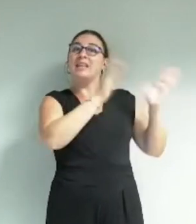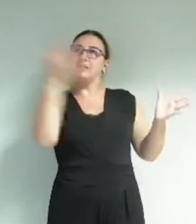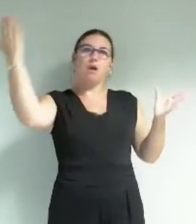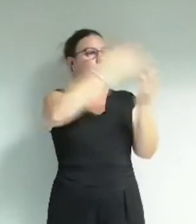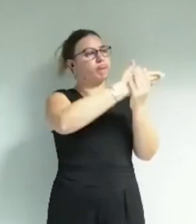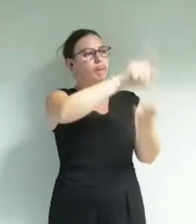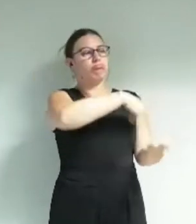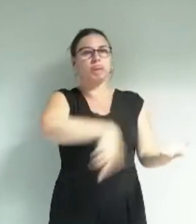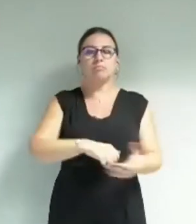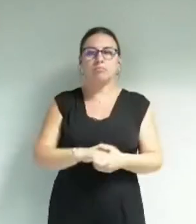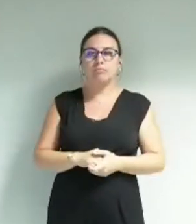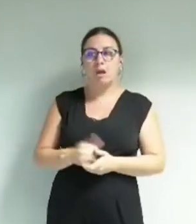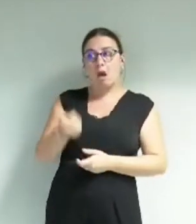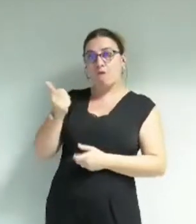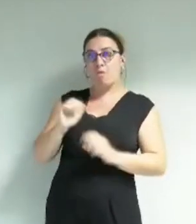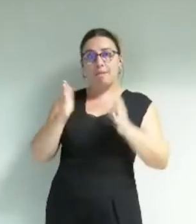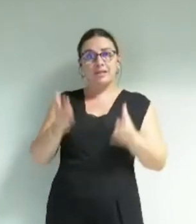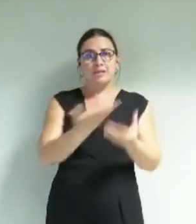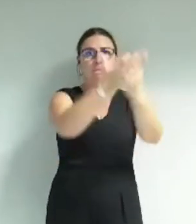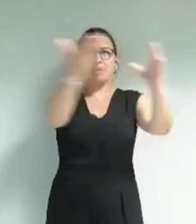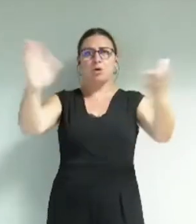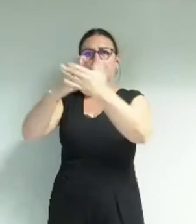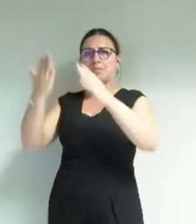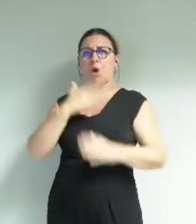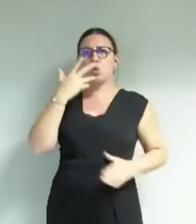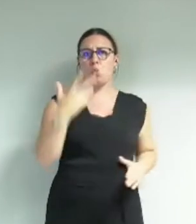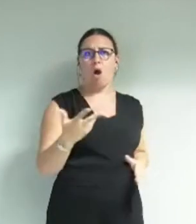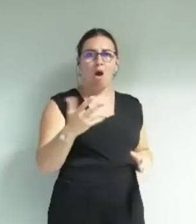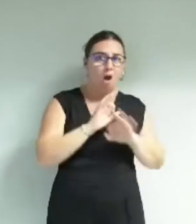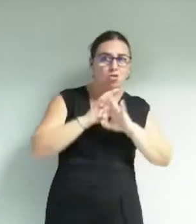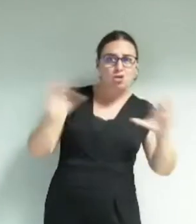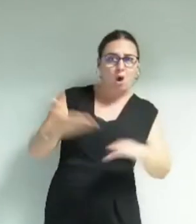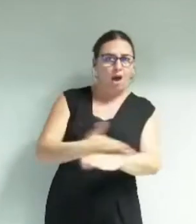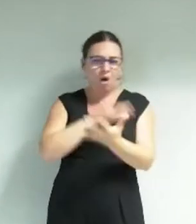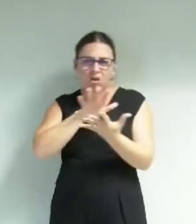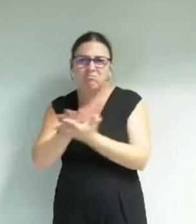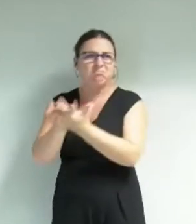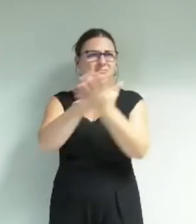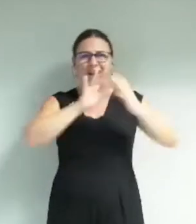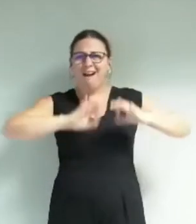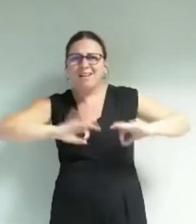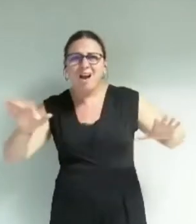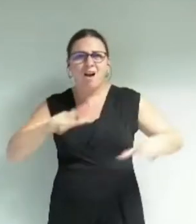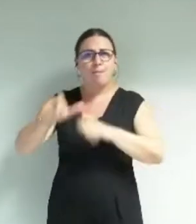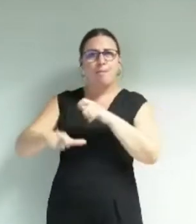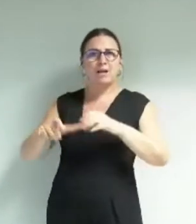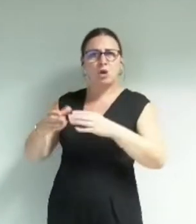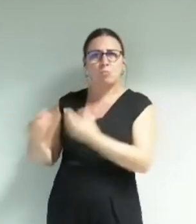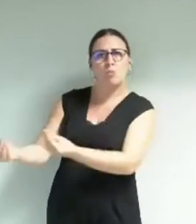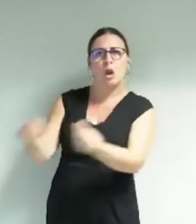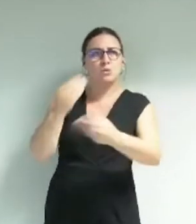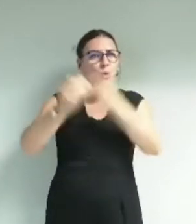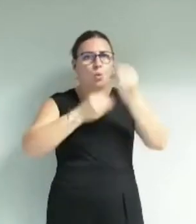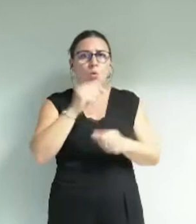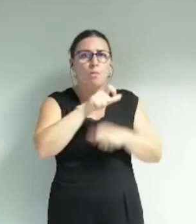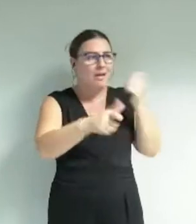Vous avez décidé la fermeture de trois bibliothèques sans aucune concertation, ni avec les habitants, ni avec le